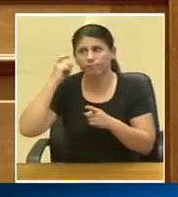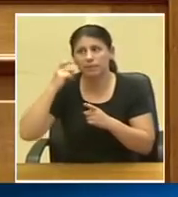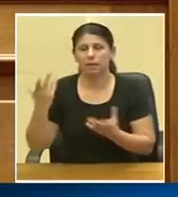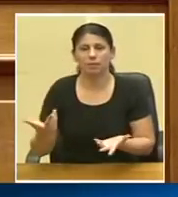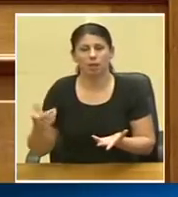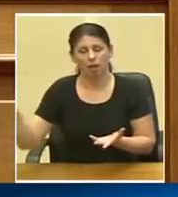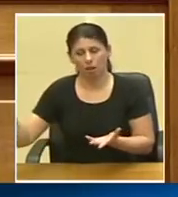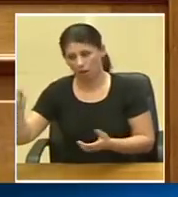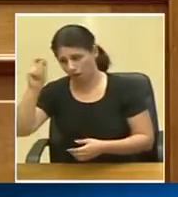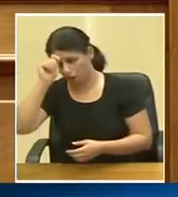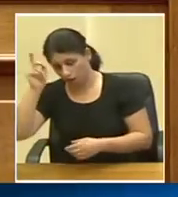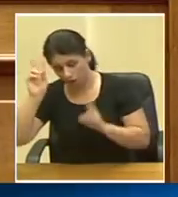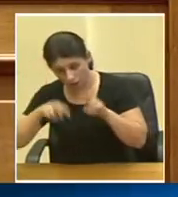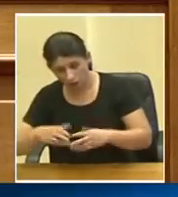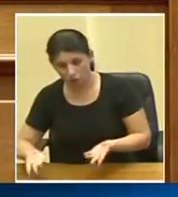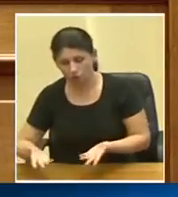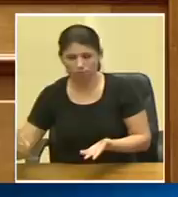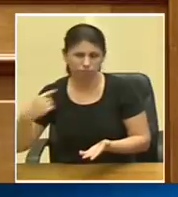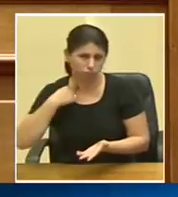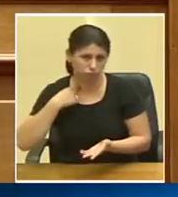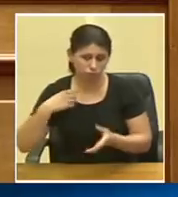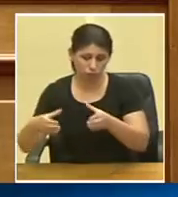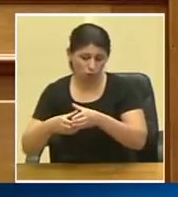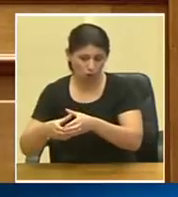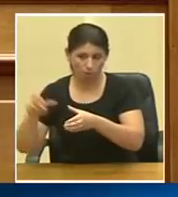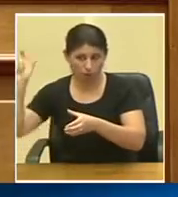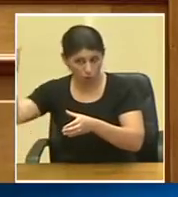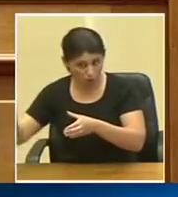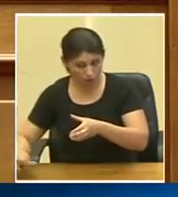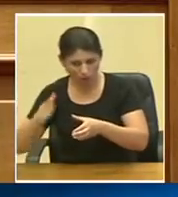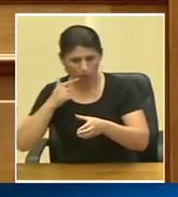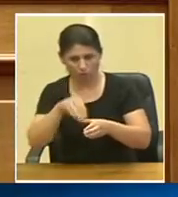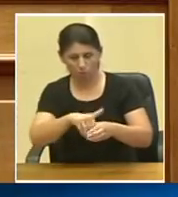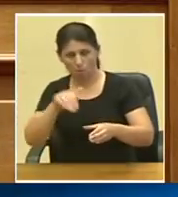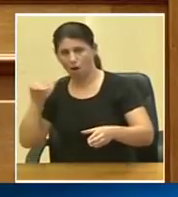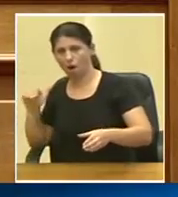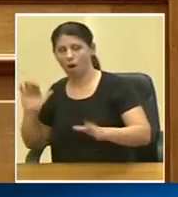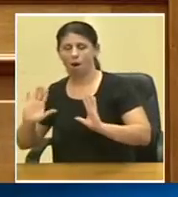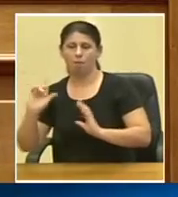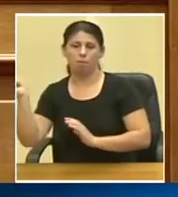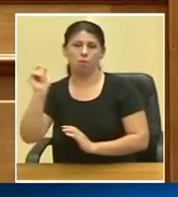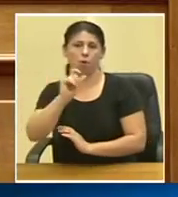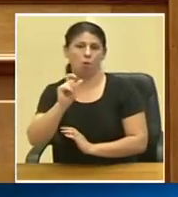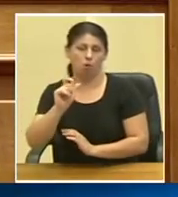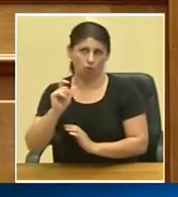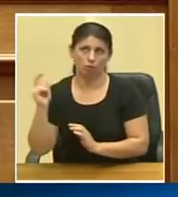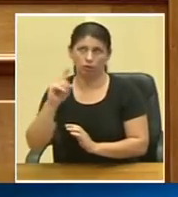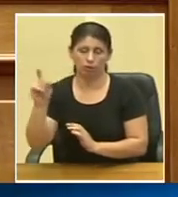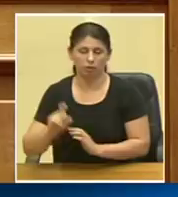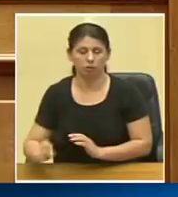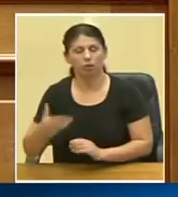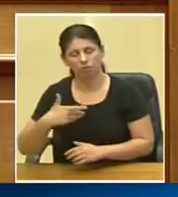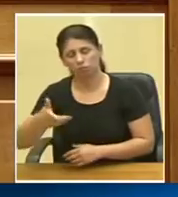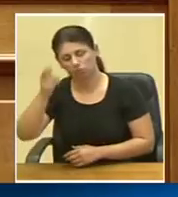ήττας που δέχτηκε το κόμμα του και το ότι αποχωρεί, συνιστά πολιτικό θάρρος, το οποίο οφείλουμε να το αναγνωρίσουμε.